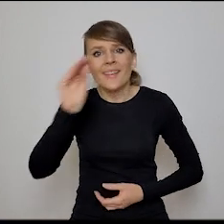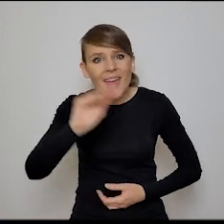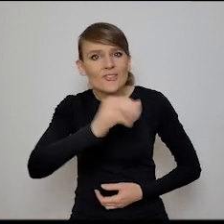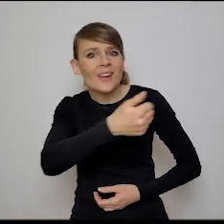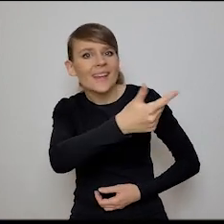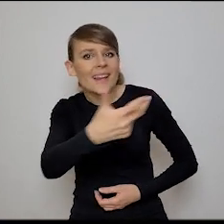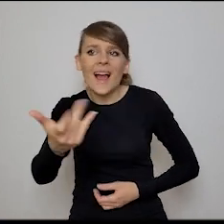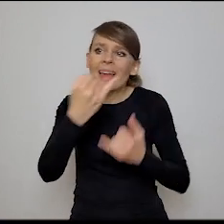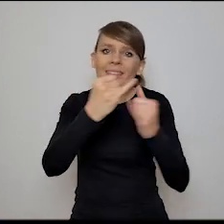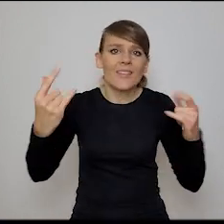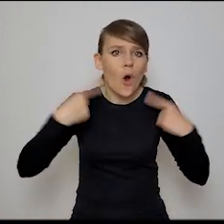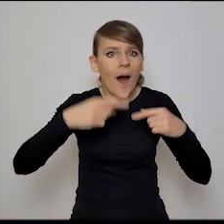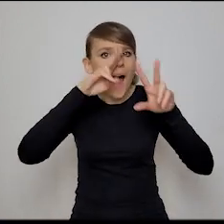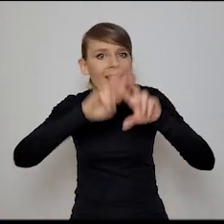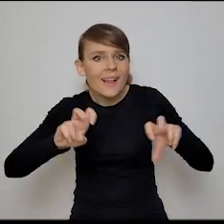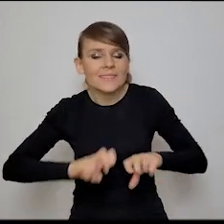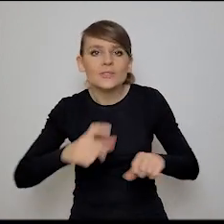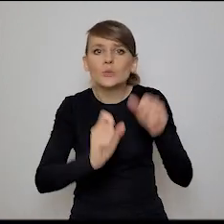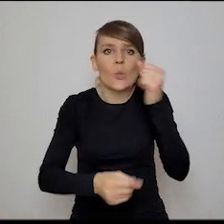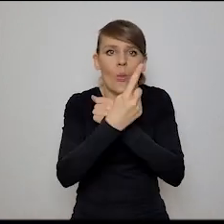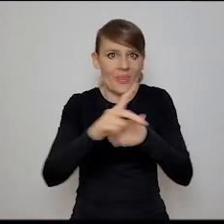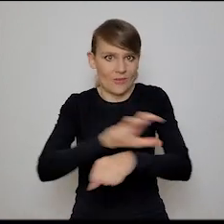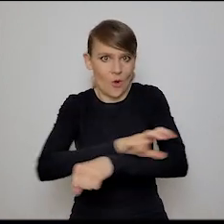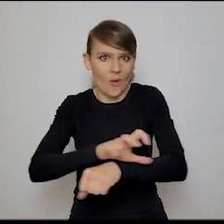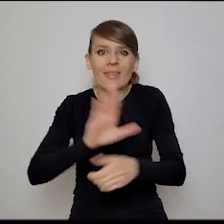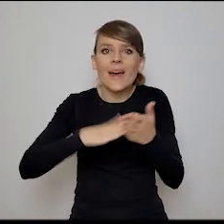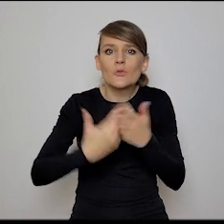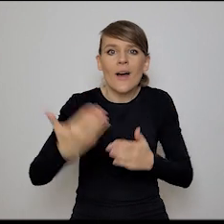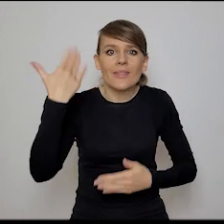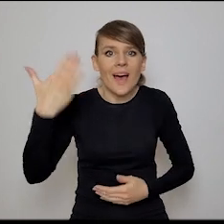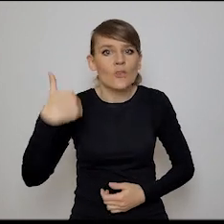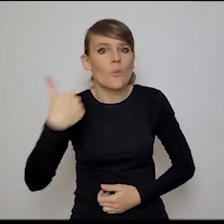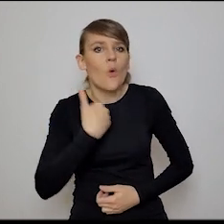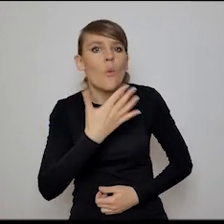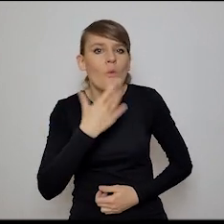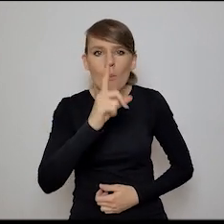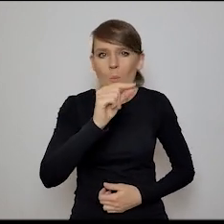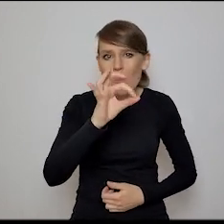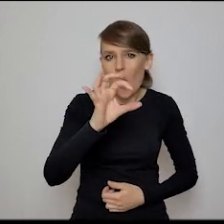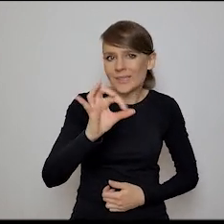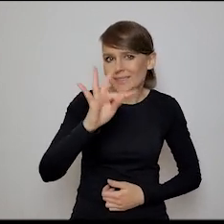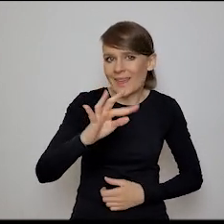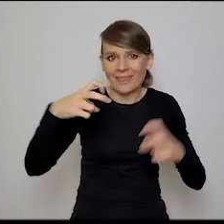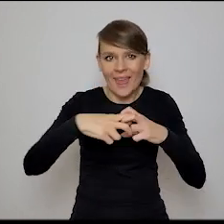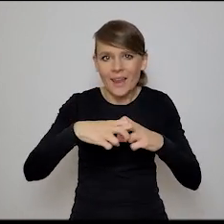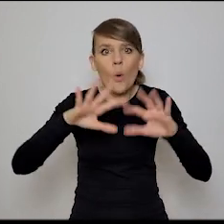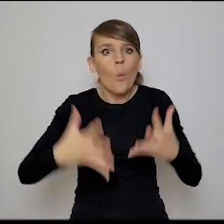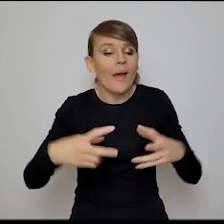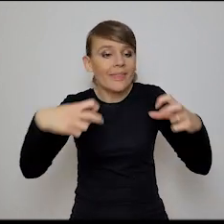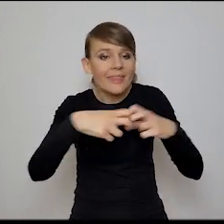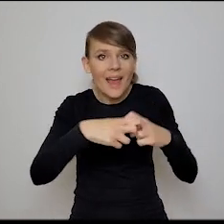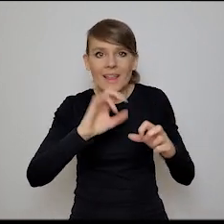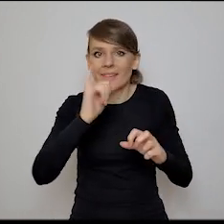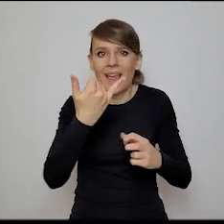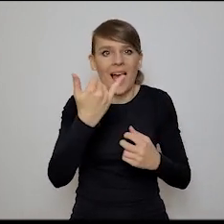innych osób, które analizują konsekwencje technologii, kiedyś na przykład się mówiło o post-internecie, czyli co internet zrobił z nami jako